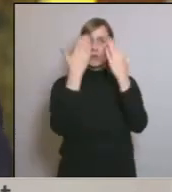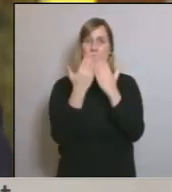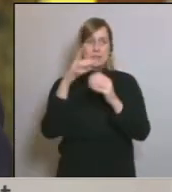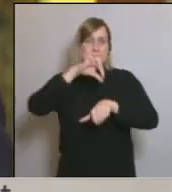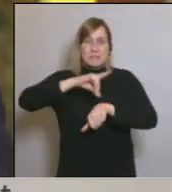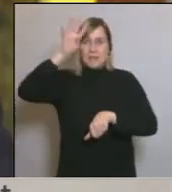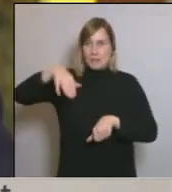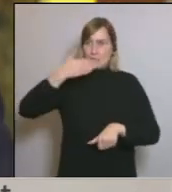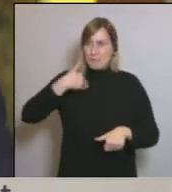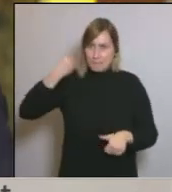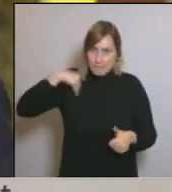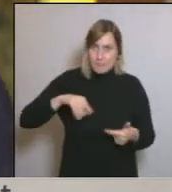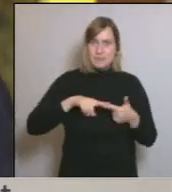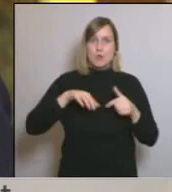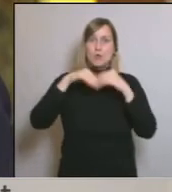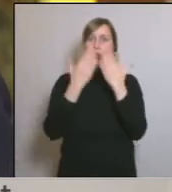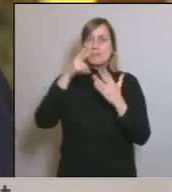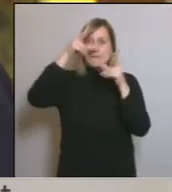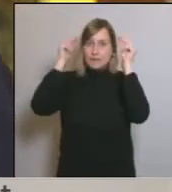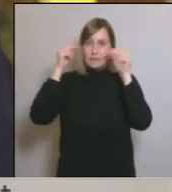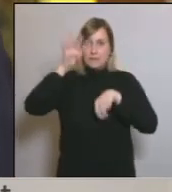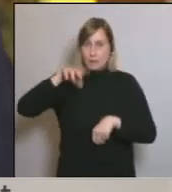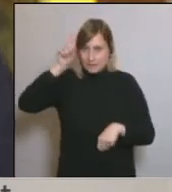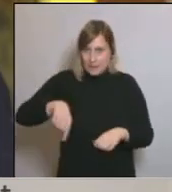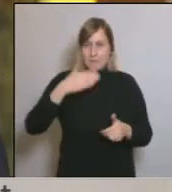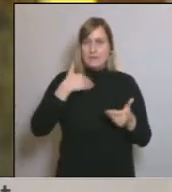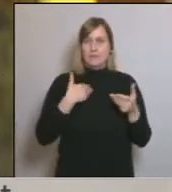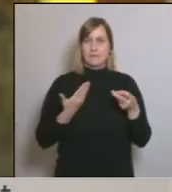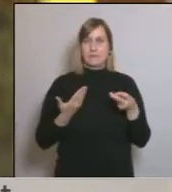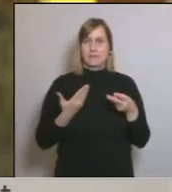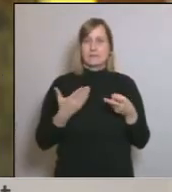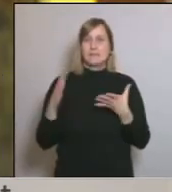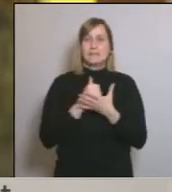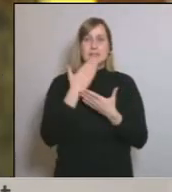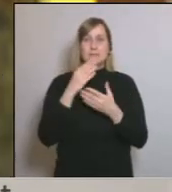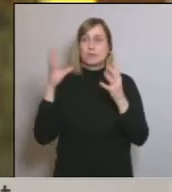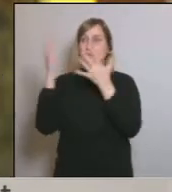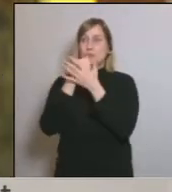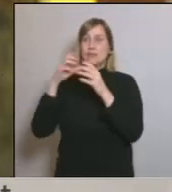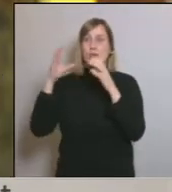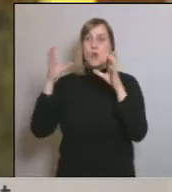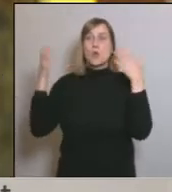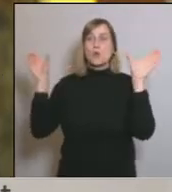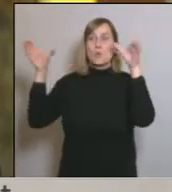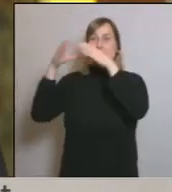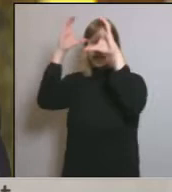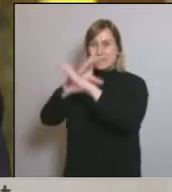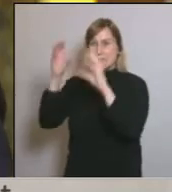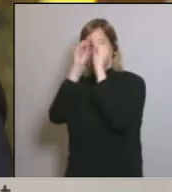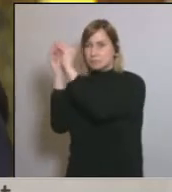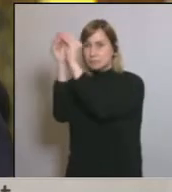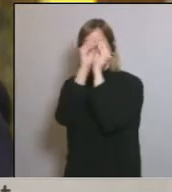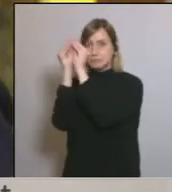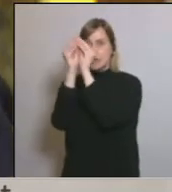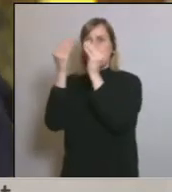Catalunya ens ho han demanat i el col·legi d'infermeres de Catalunya també. És aquest consens de la comunitat científica la que porta el govern de Catalunya a